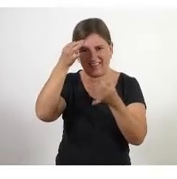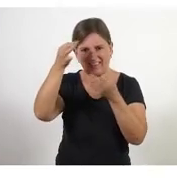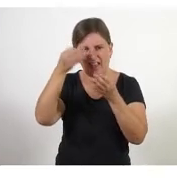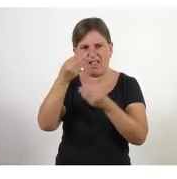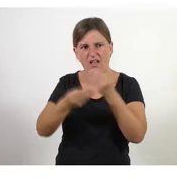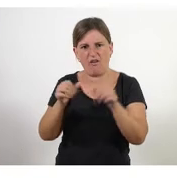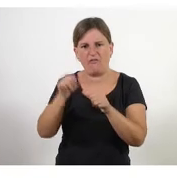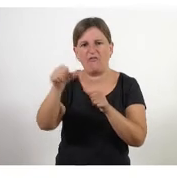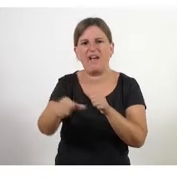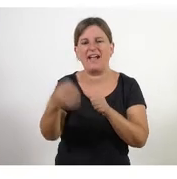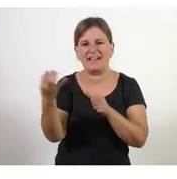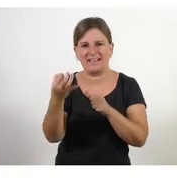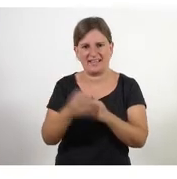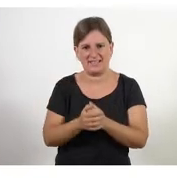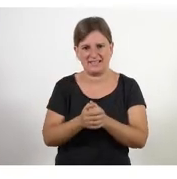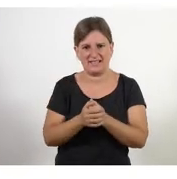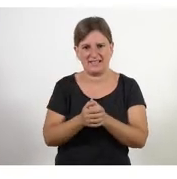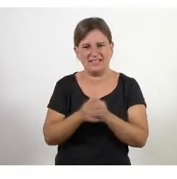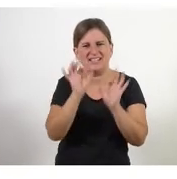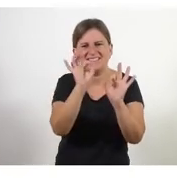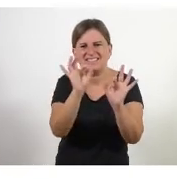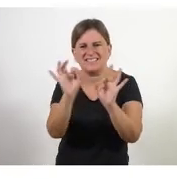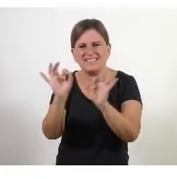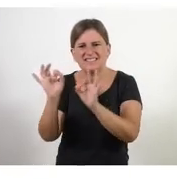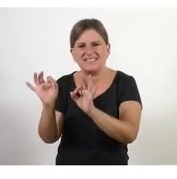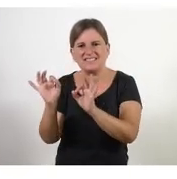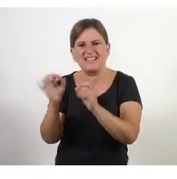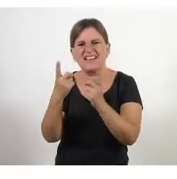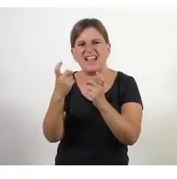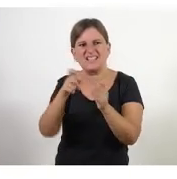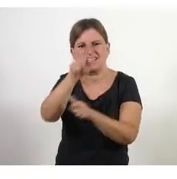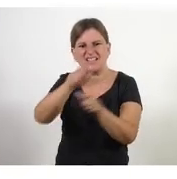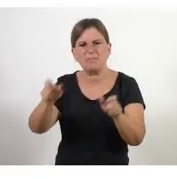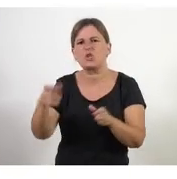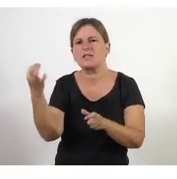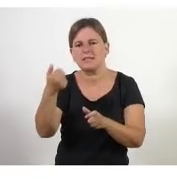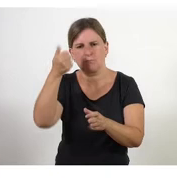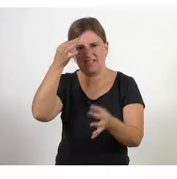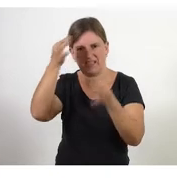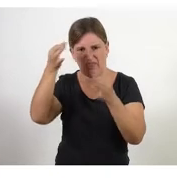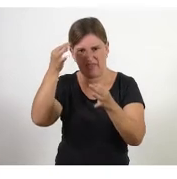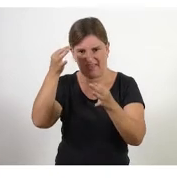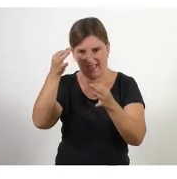farem quines són les especificacions ja que necessiten les persones de forma més detallada